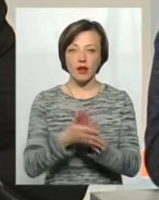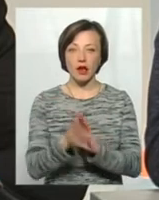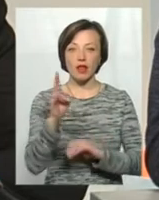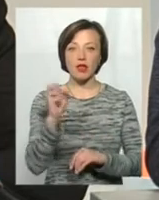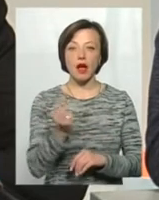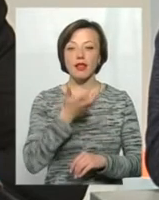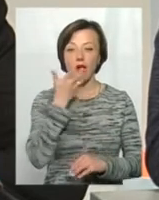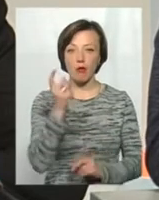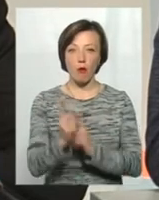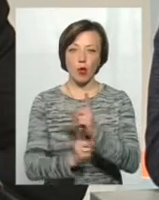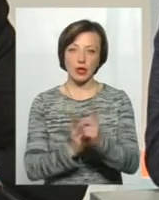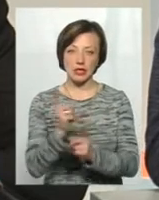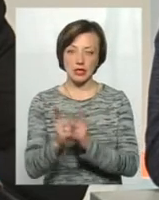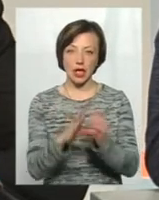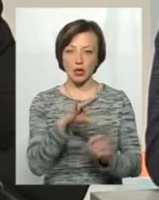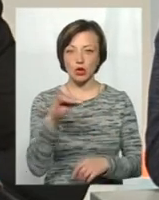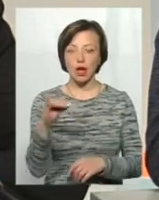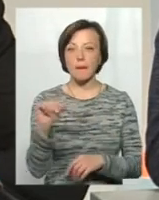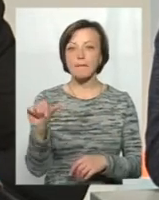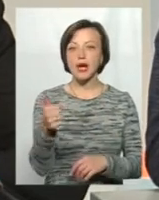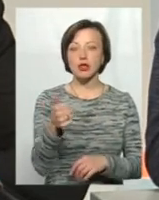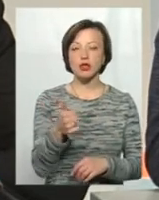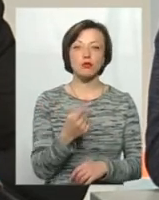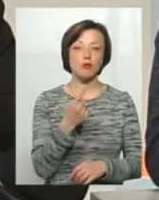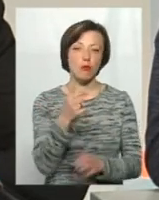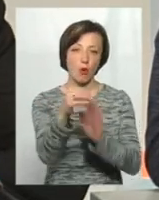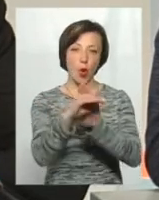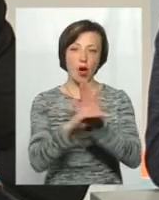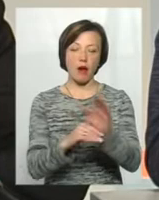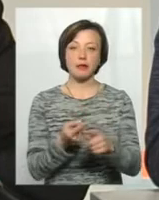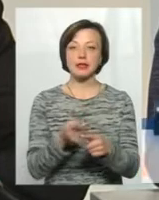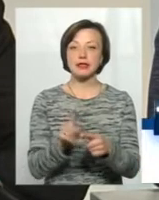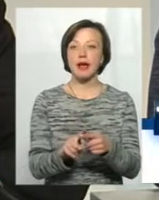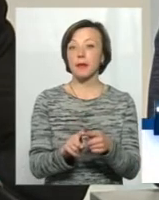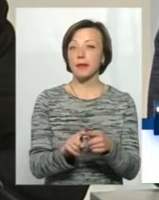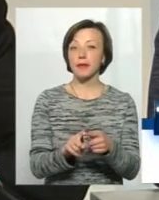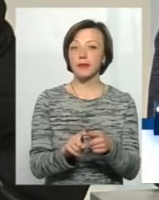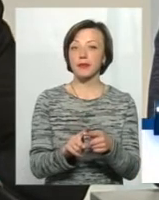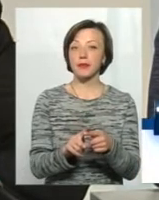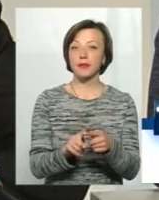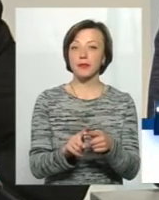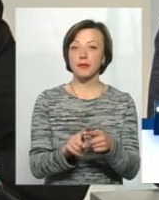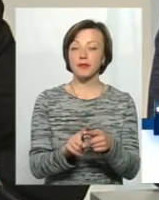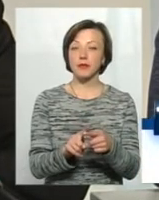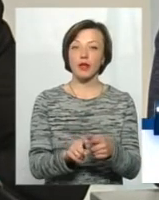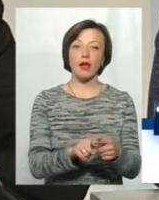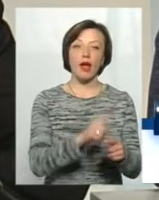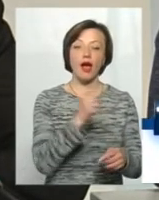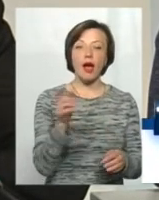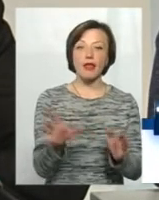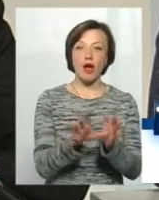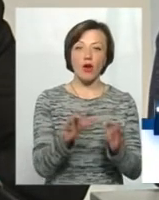термомодернізацію. Перша з програм – це програма термомодернізації, енергоефективності і енерозбереження,